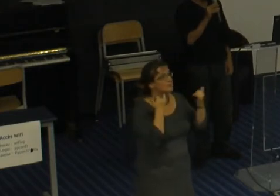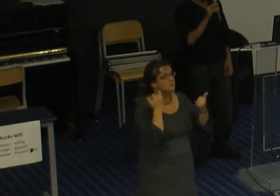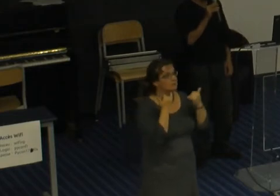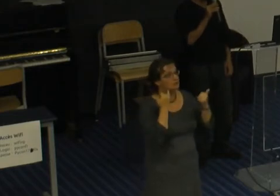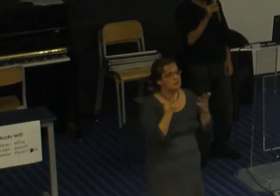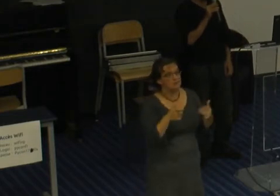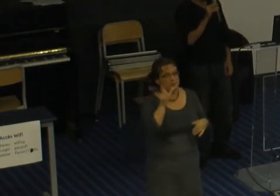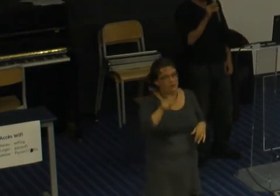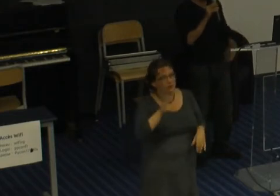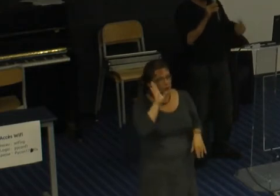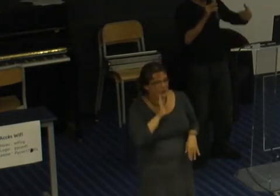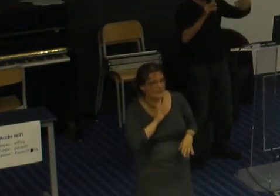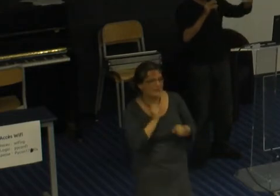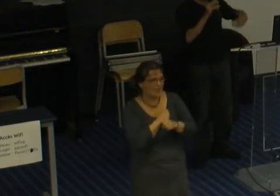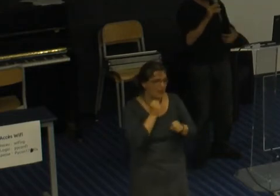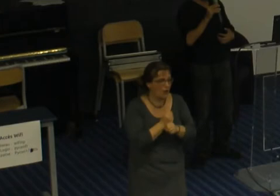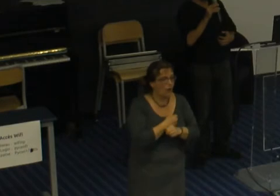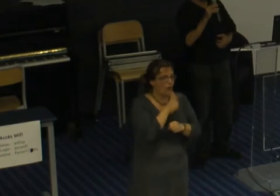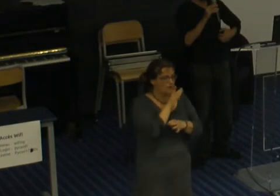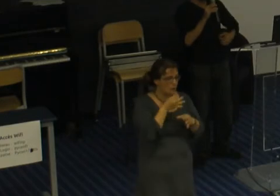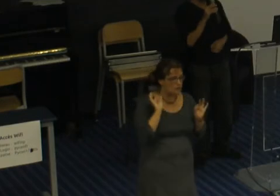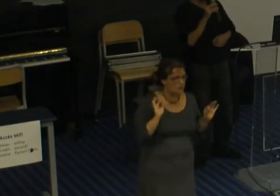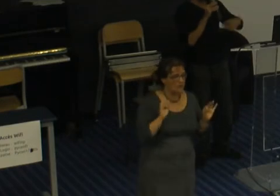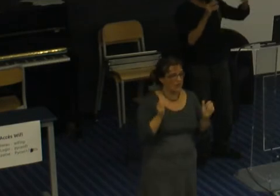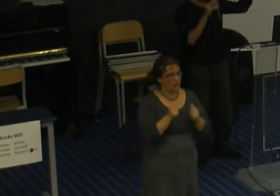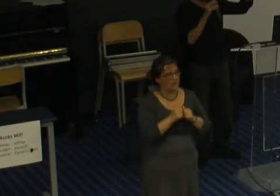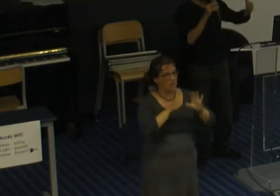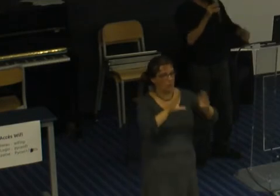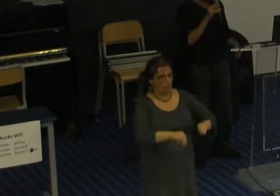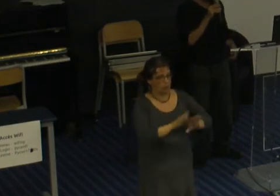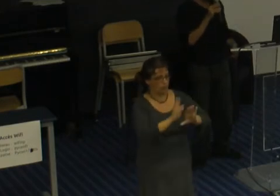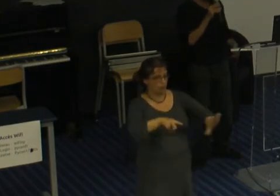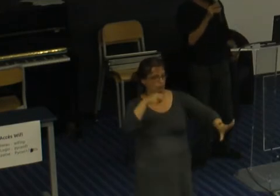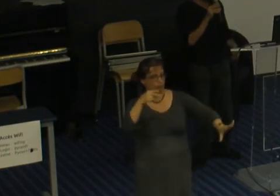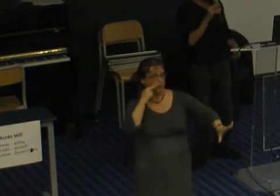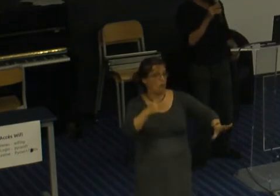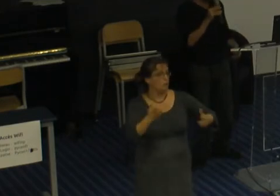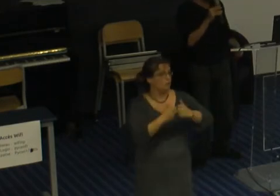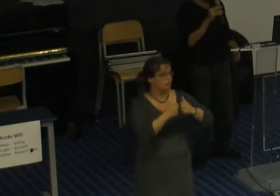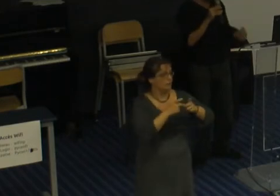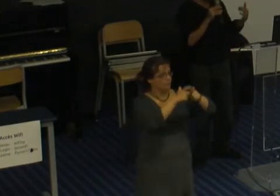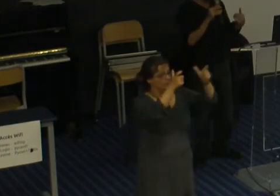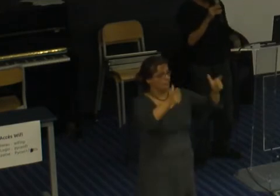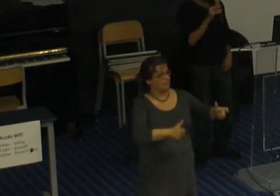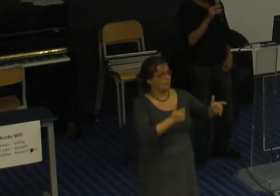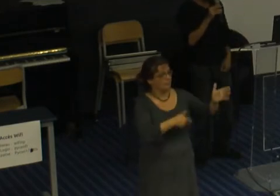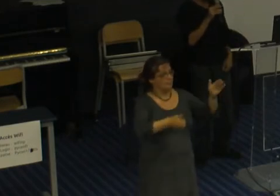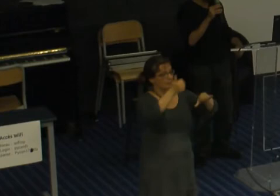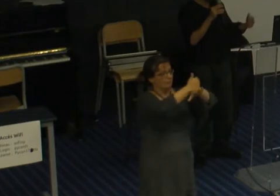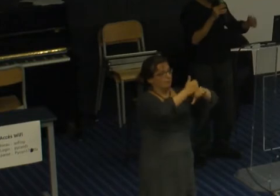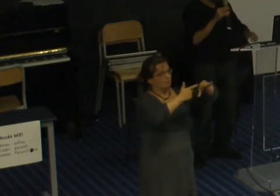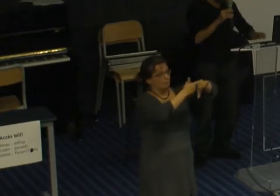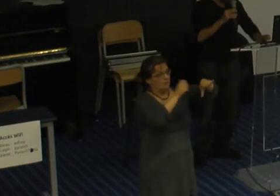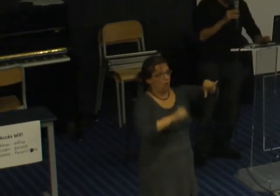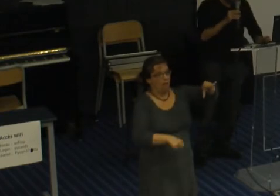silencieux un poste visible je sais pas moi patron d'une boîte du K40 en France bah oui les clichés positifs